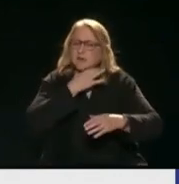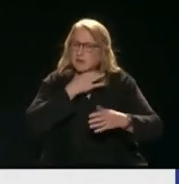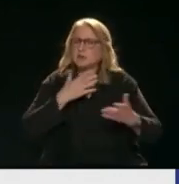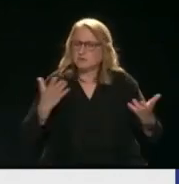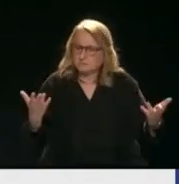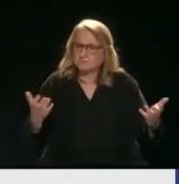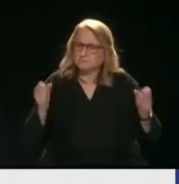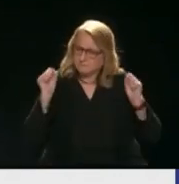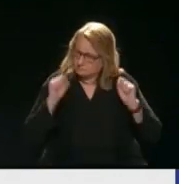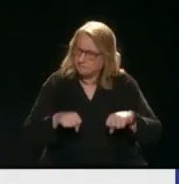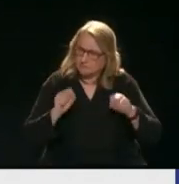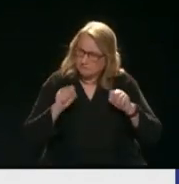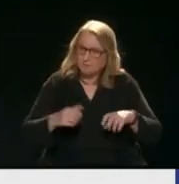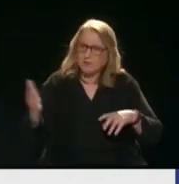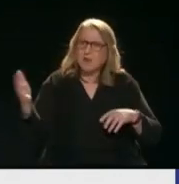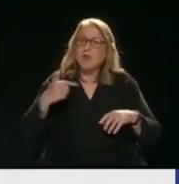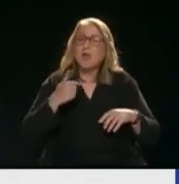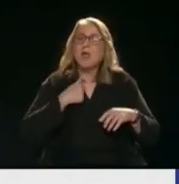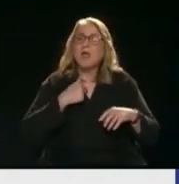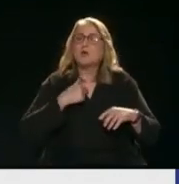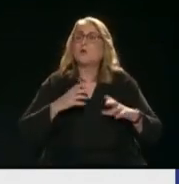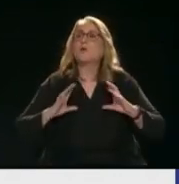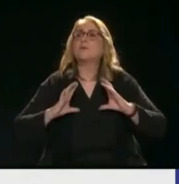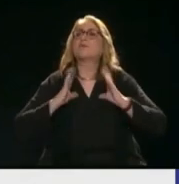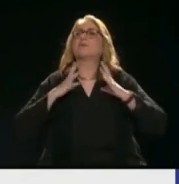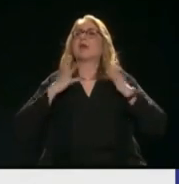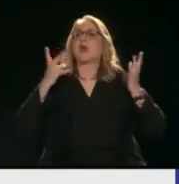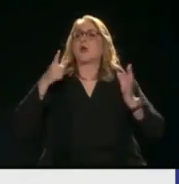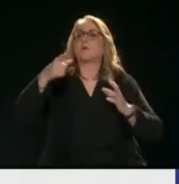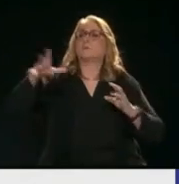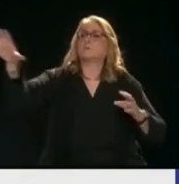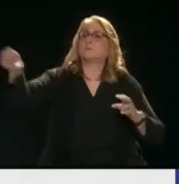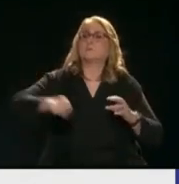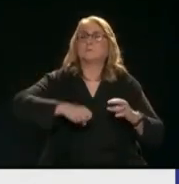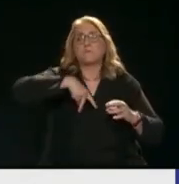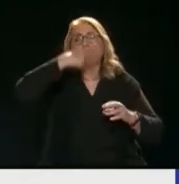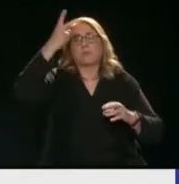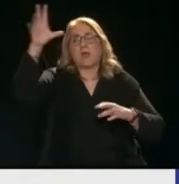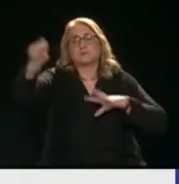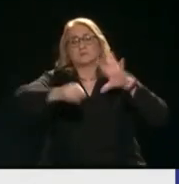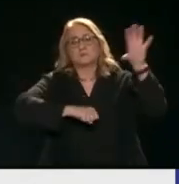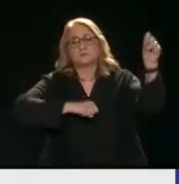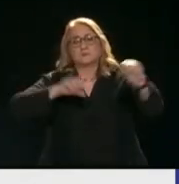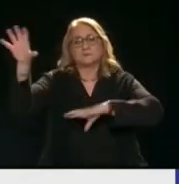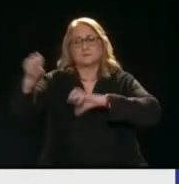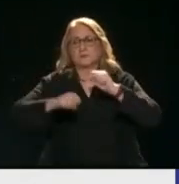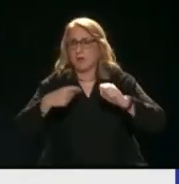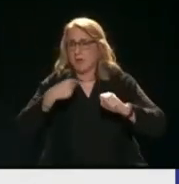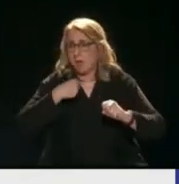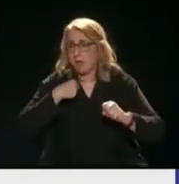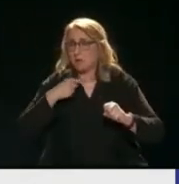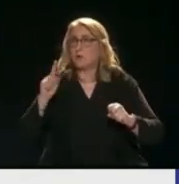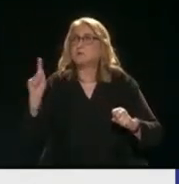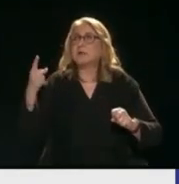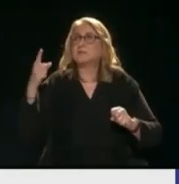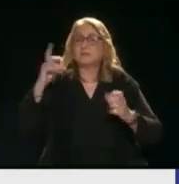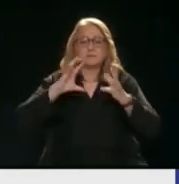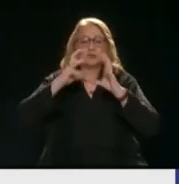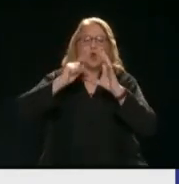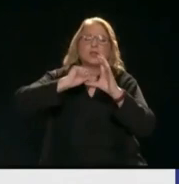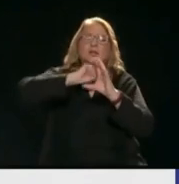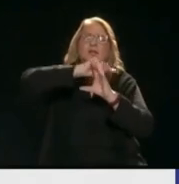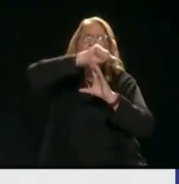ξαναπεί Ναι μεν είναι κατά Να μου φέρνει σε μένα όποιον γουστάρει στη χώρα μου Γνωρίζοντας ταξιδεμένος όπως είμαι σε όλο τον πλανήτη